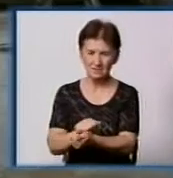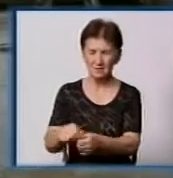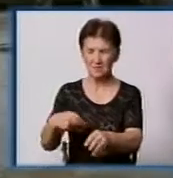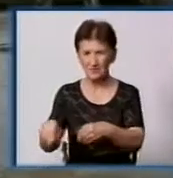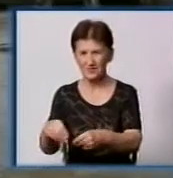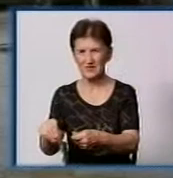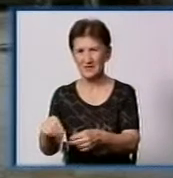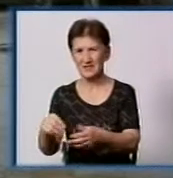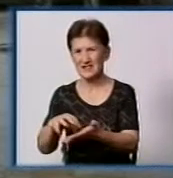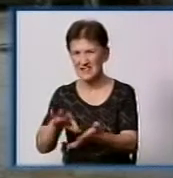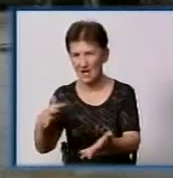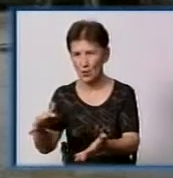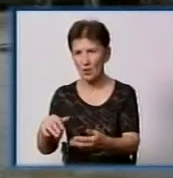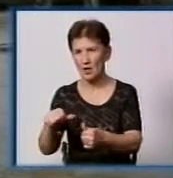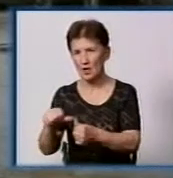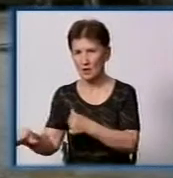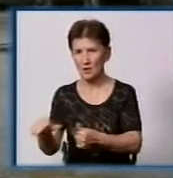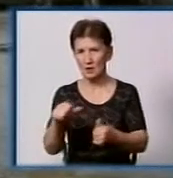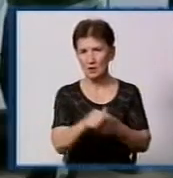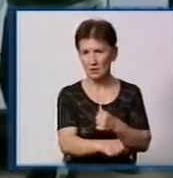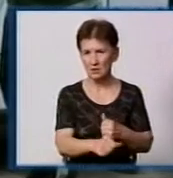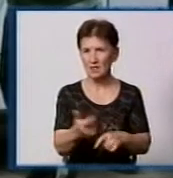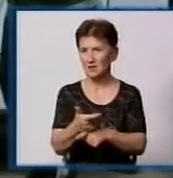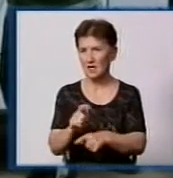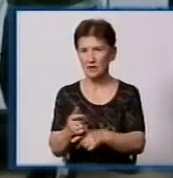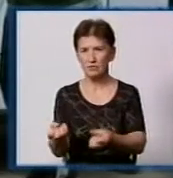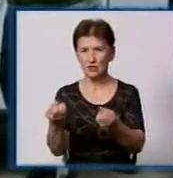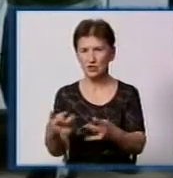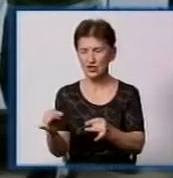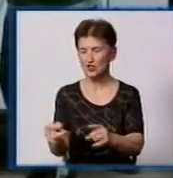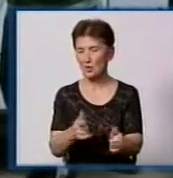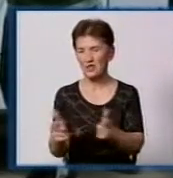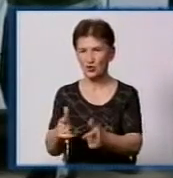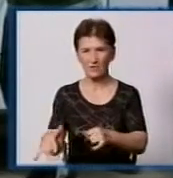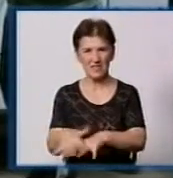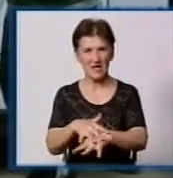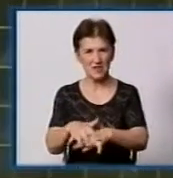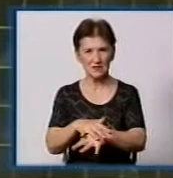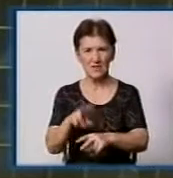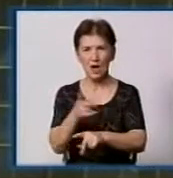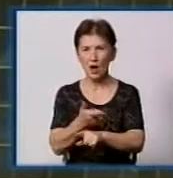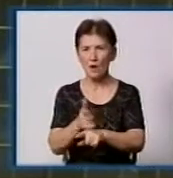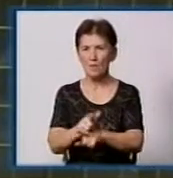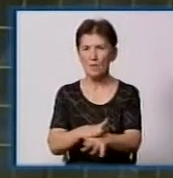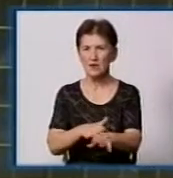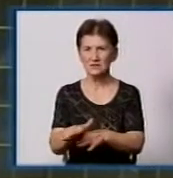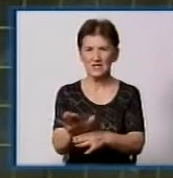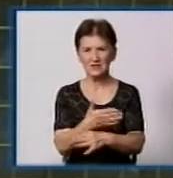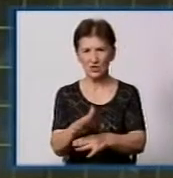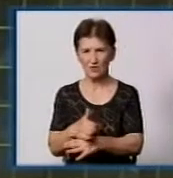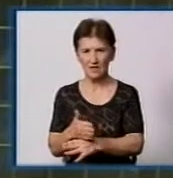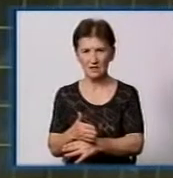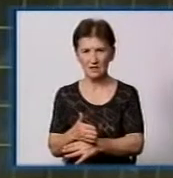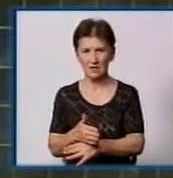скла, бляшанок – двокомпонентний збір відходів – найпростіший спосіб підготувати населення до повноцінного сортування відходів.